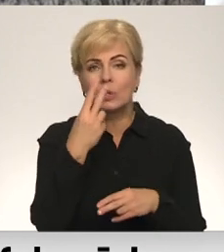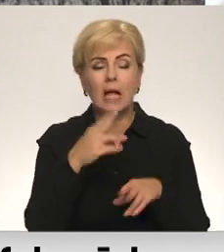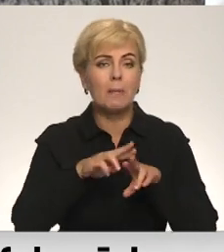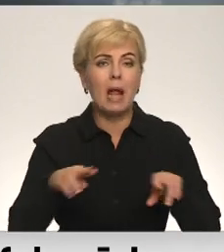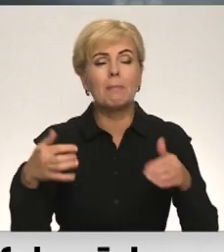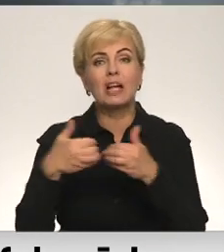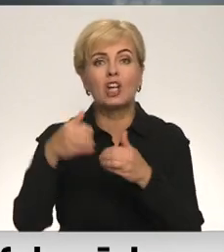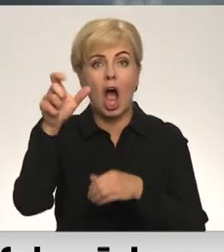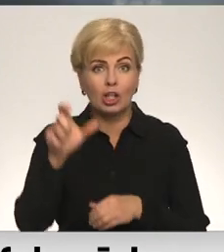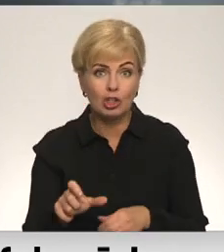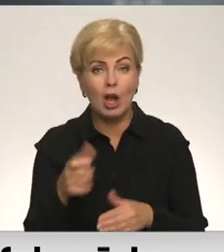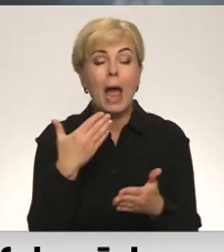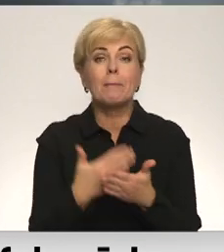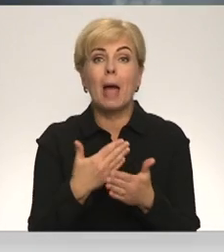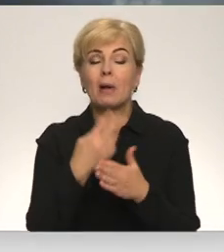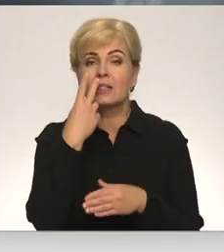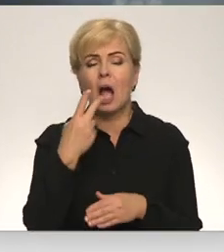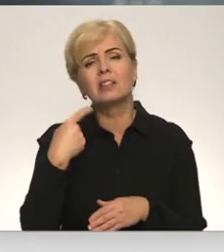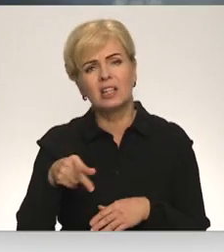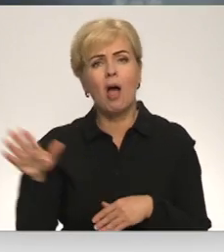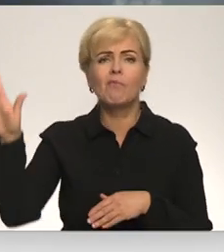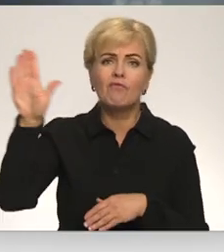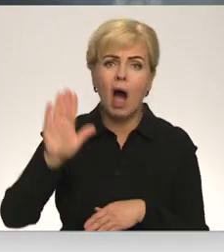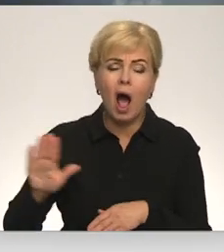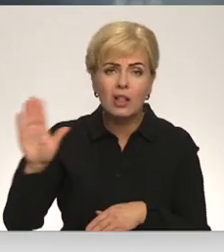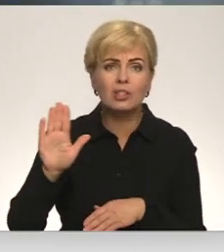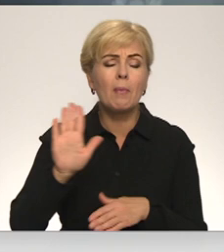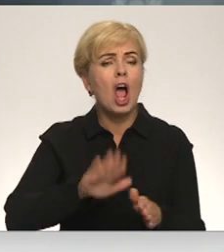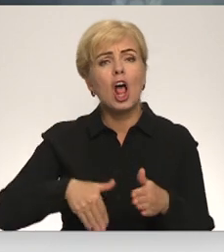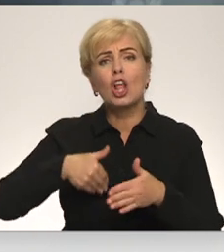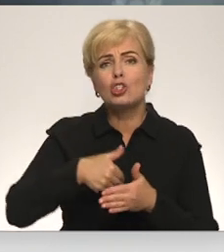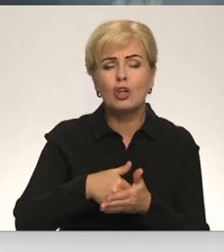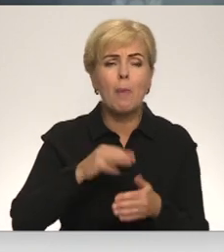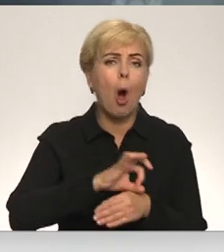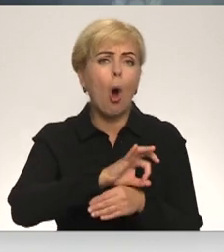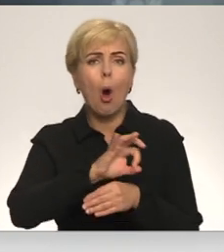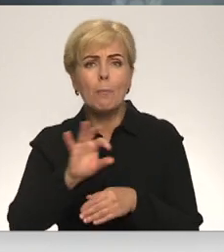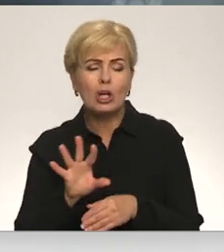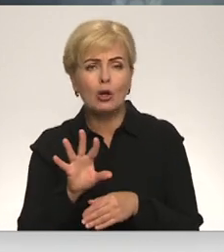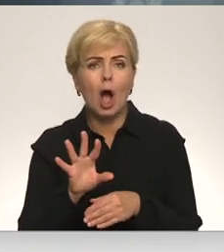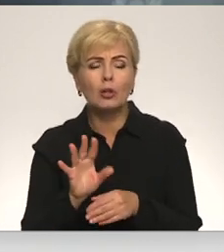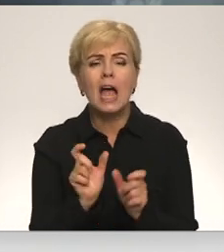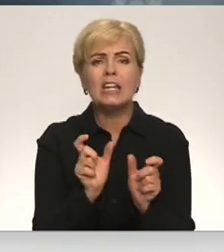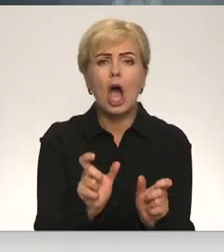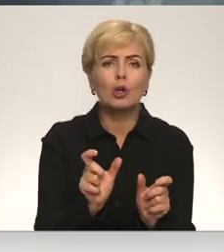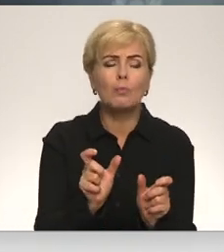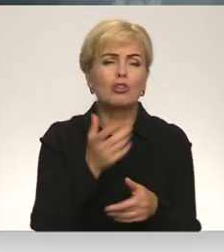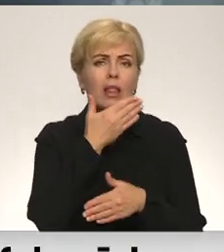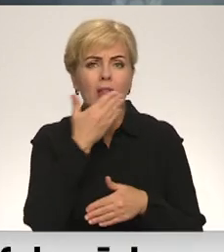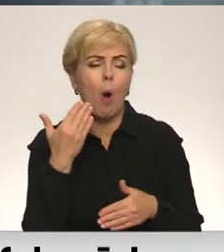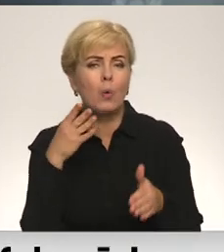Kariņš. Ja mēs skatāmies uz citām valstīm, līdz šiem Omikrona ierobežošanai nav